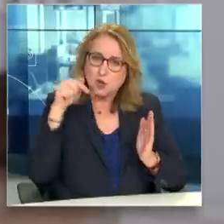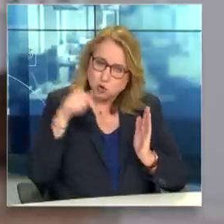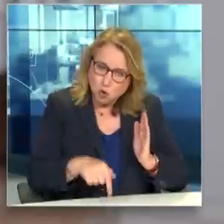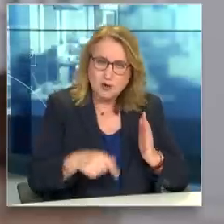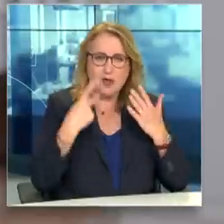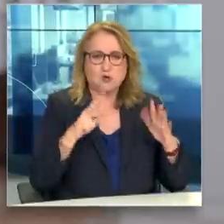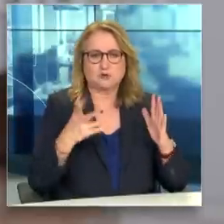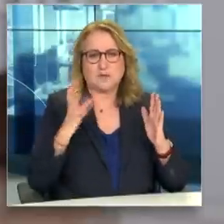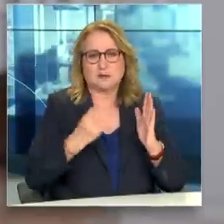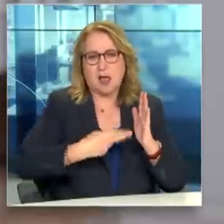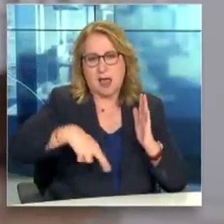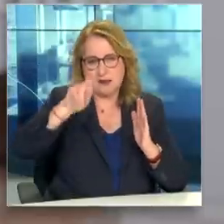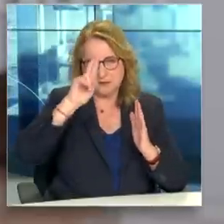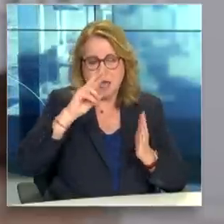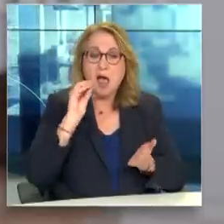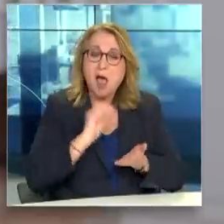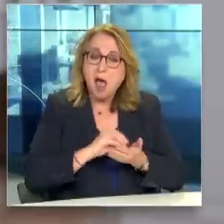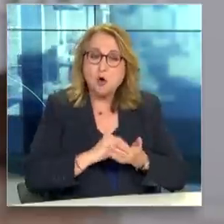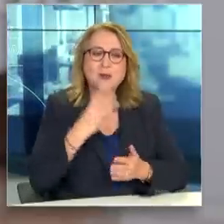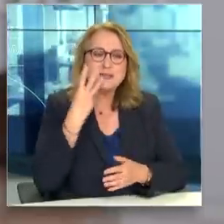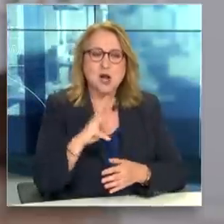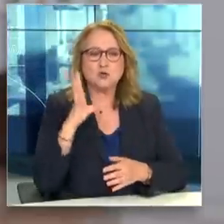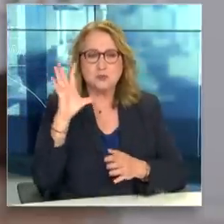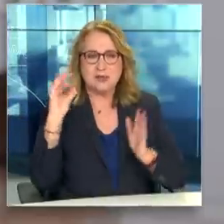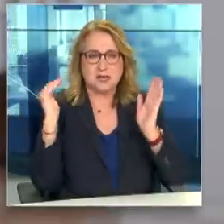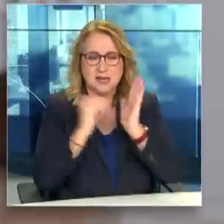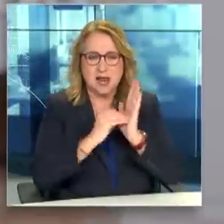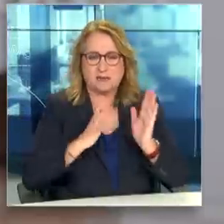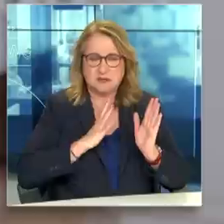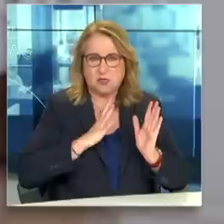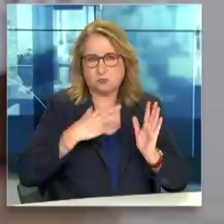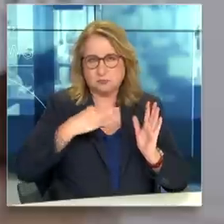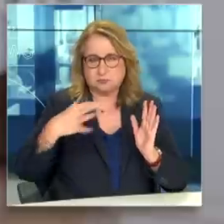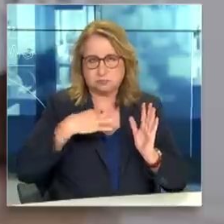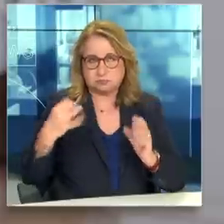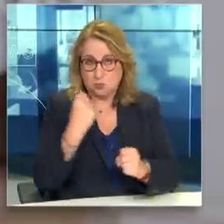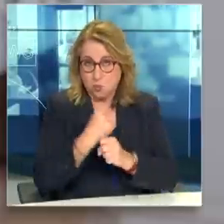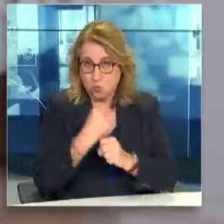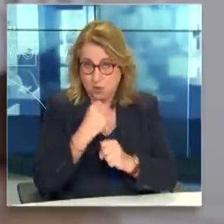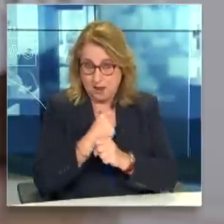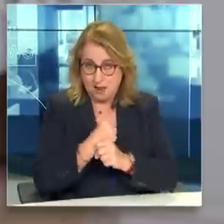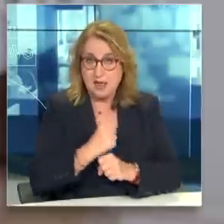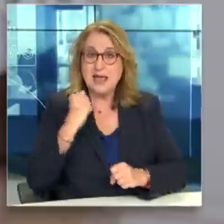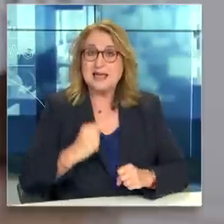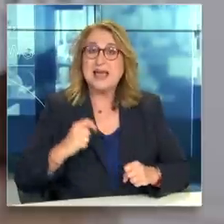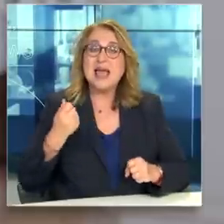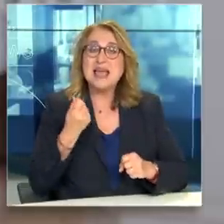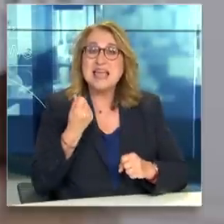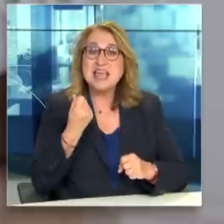σχεδόν 300 χιλιάδες νέες θέσεις εργασίας. Και η εθνική μας οικονομία αναβαθμίστηκε 12 φορές.